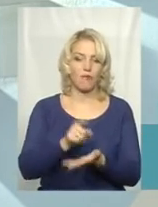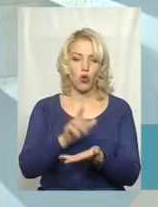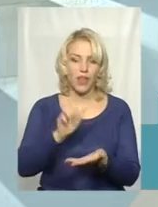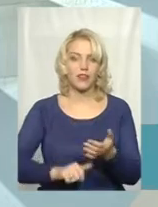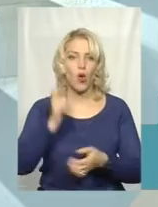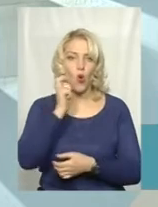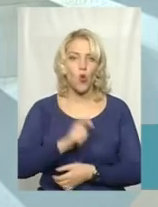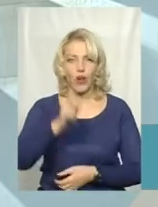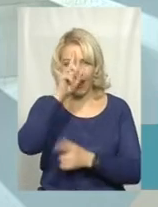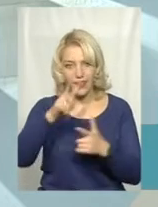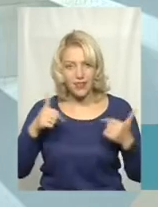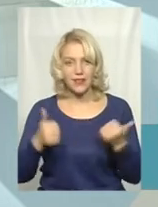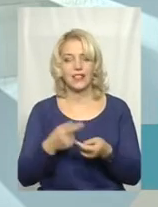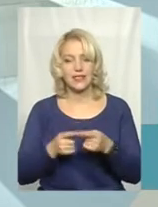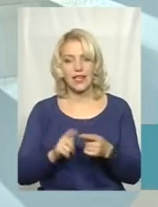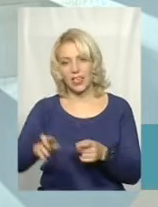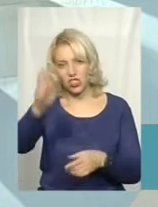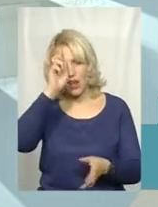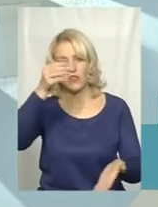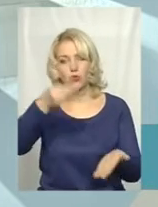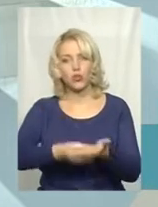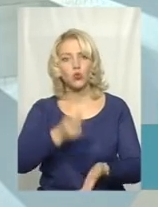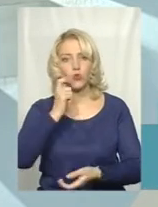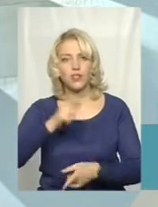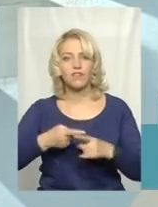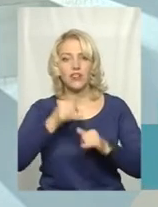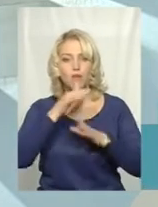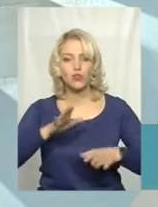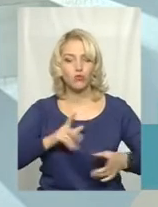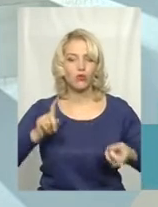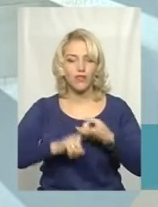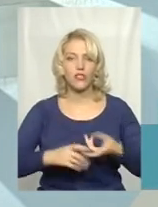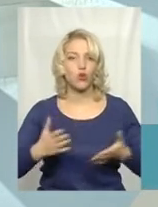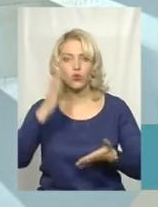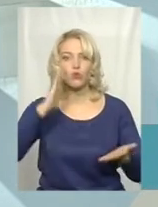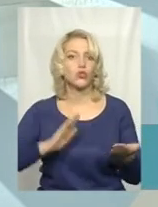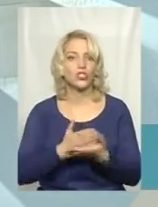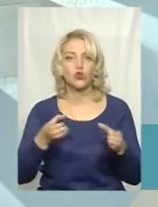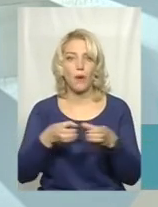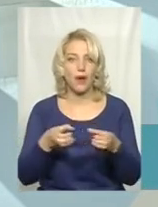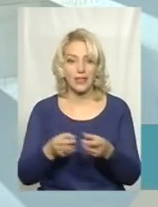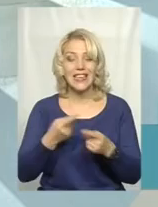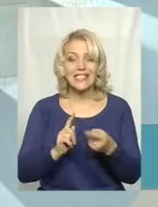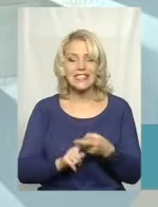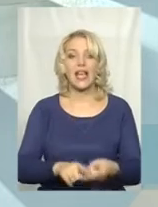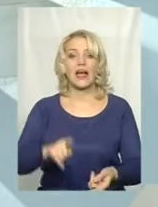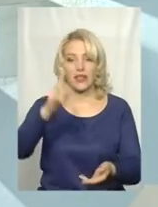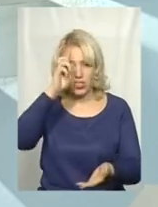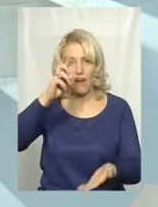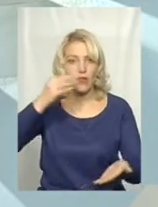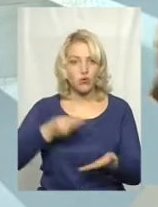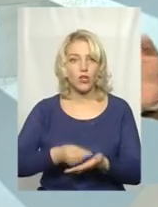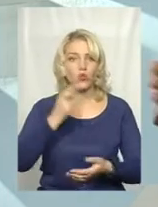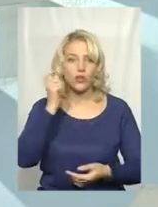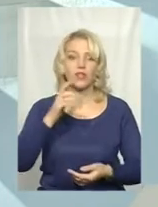України. Це державний бюджет України. І він не може бути прив'язаний до якоїсь політичної партії. Це державний бюджет України.